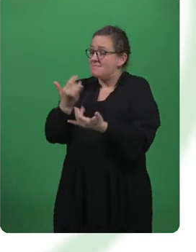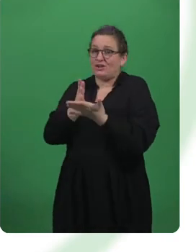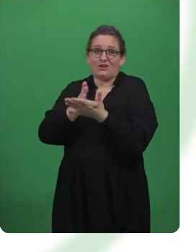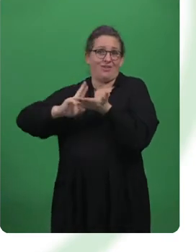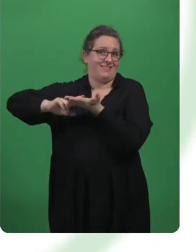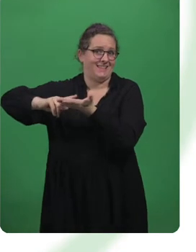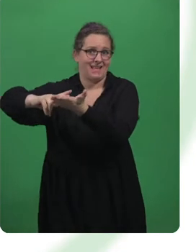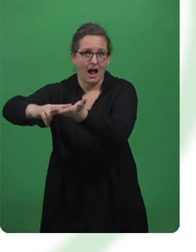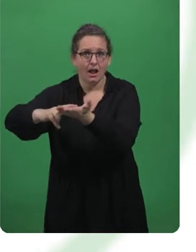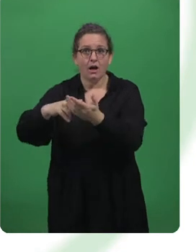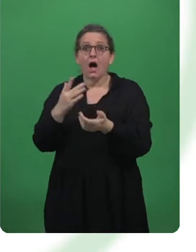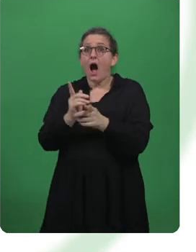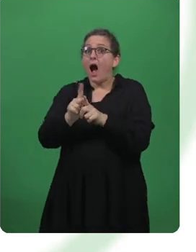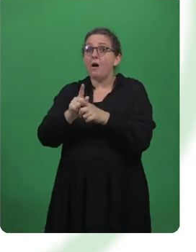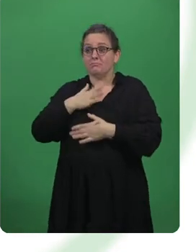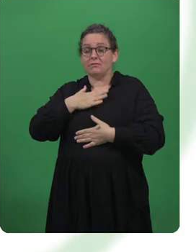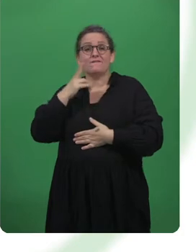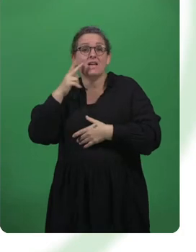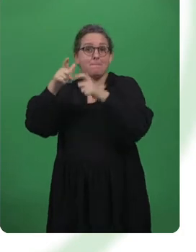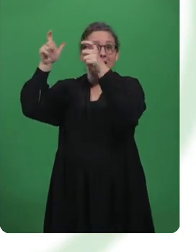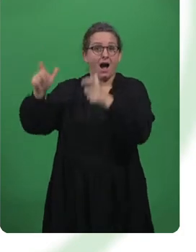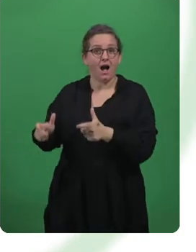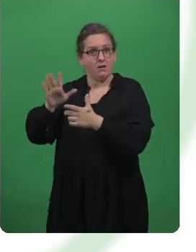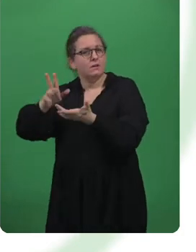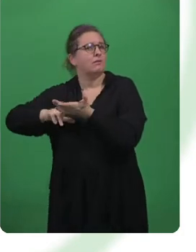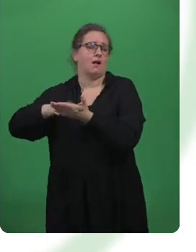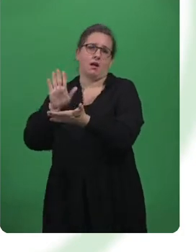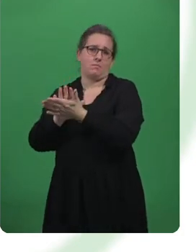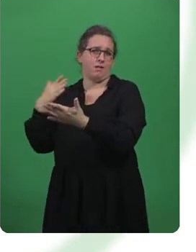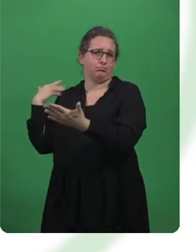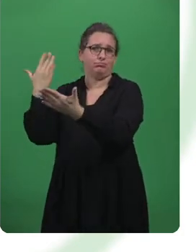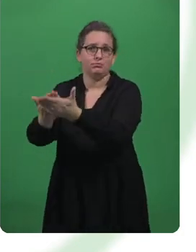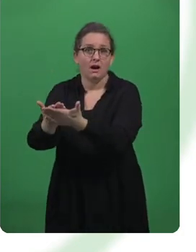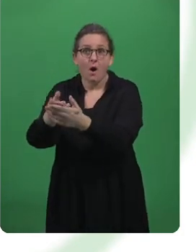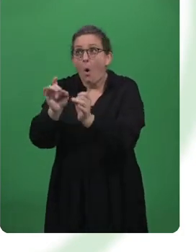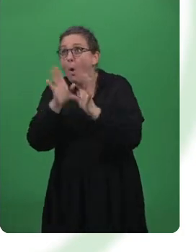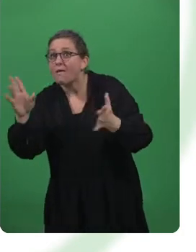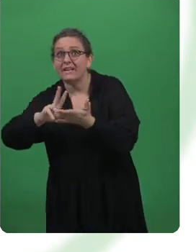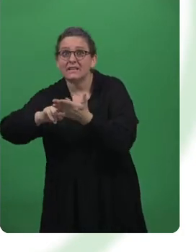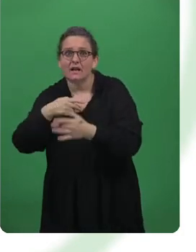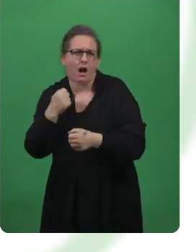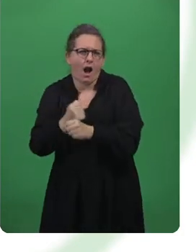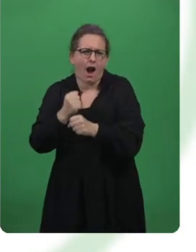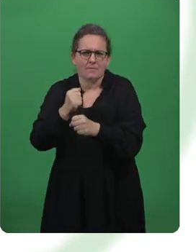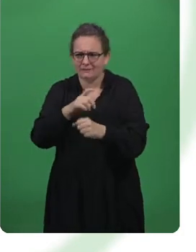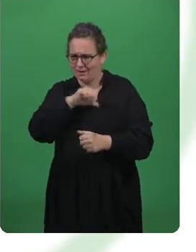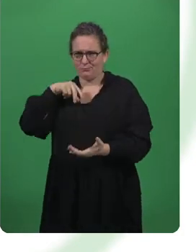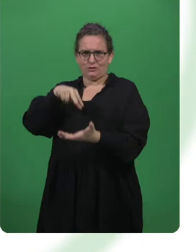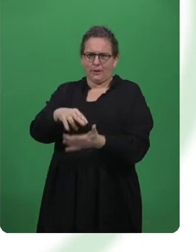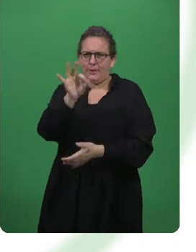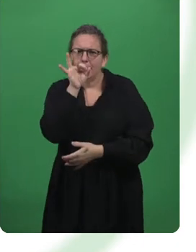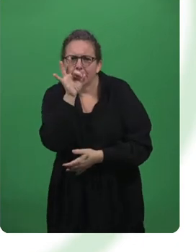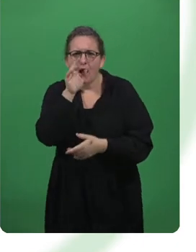aus Digitalisierung. Wir sind ein digitales Unternehmen. Ohne Digitalisierung gebe ich nicht die